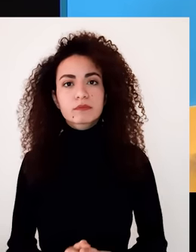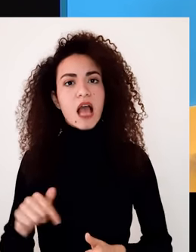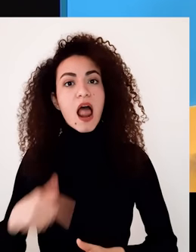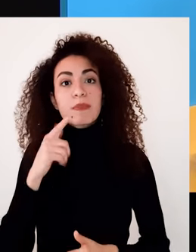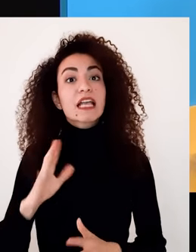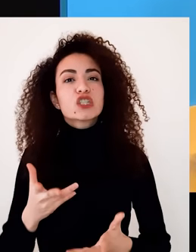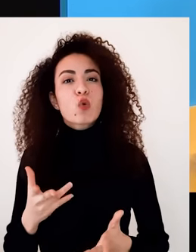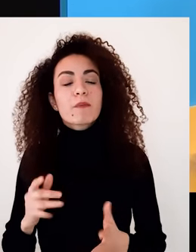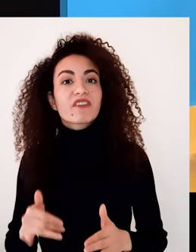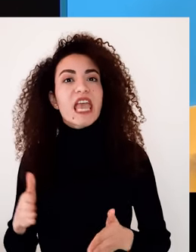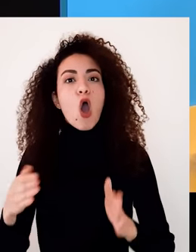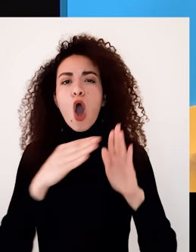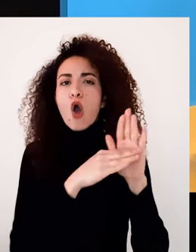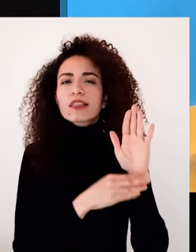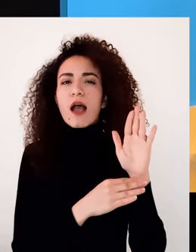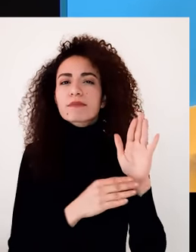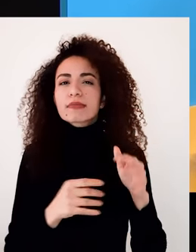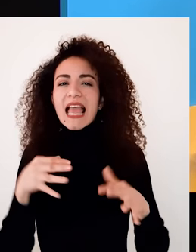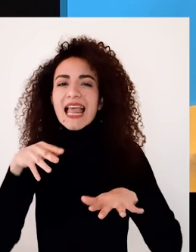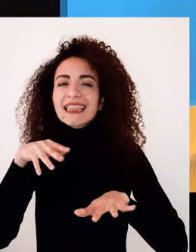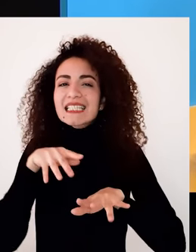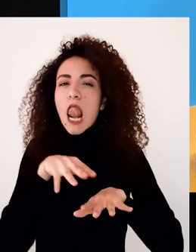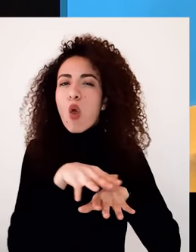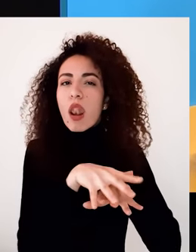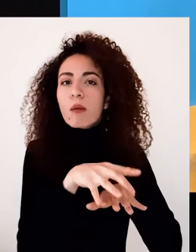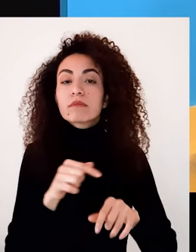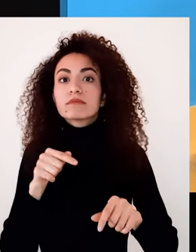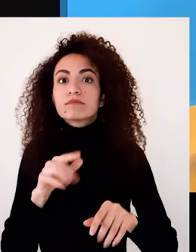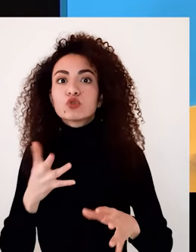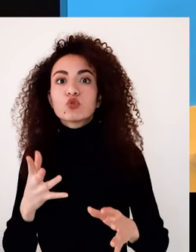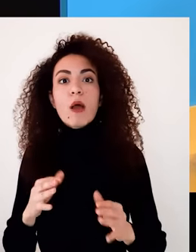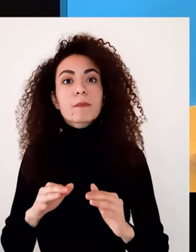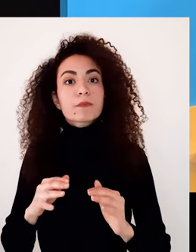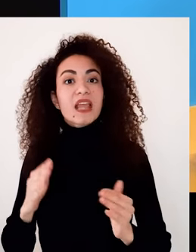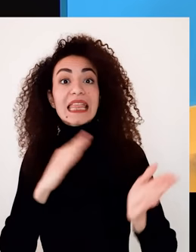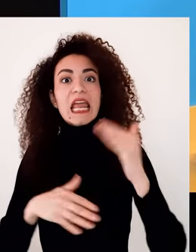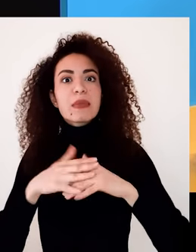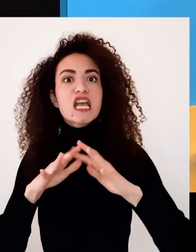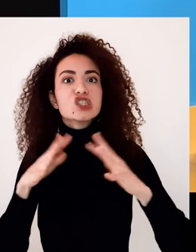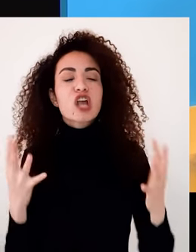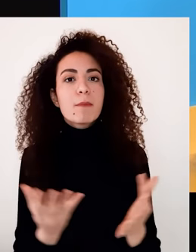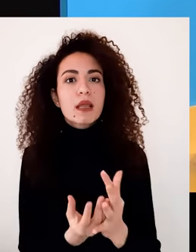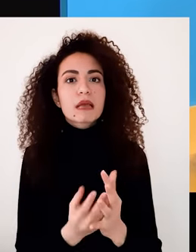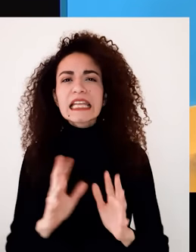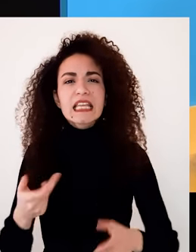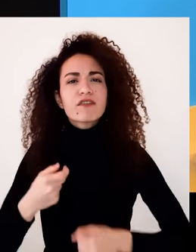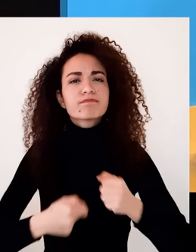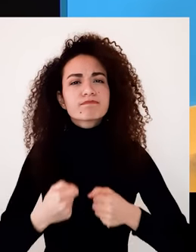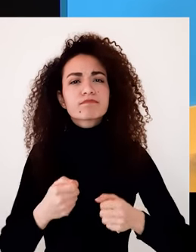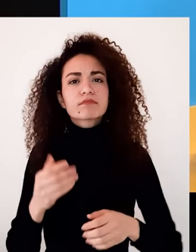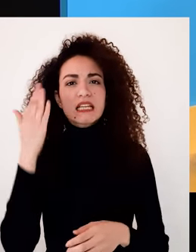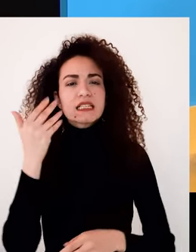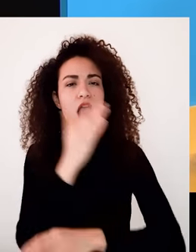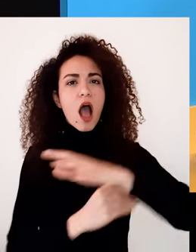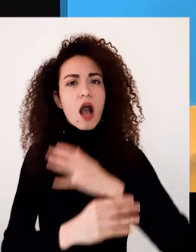استراتيجية التسلل أو ما يسمى بالإنفلتريشن ومفهوم التنمية الشاملة وبطريقة عملية أكتر كيف ممكن نساء